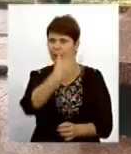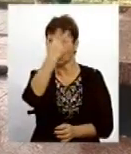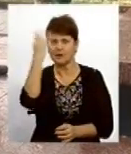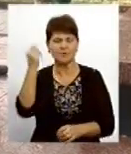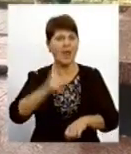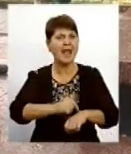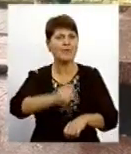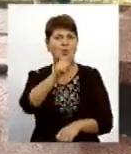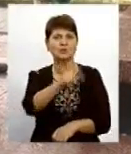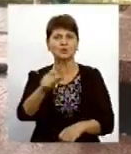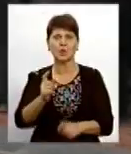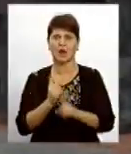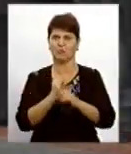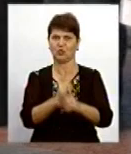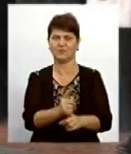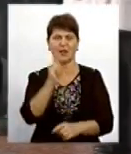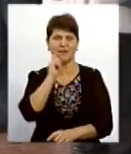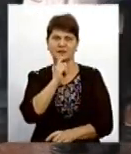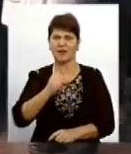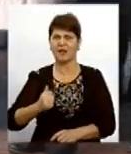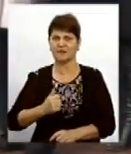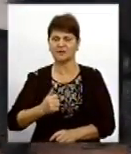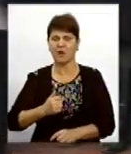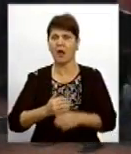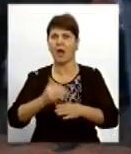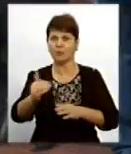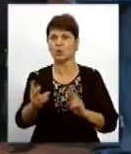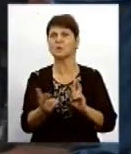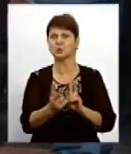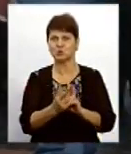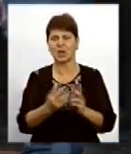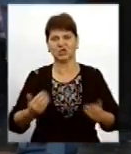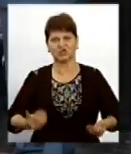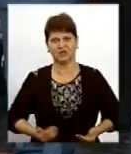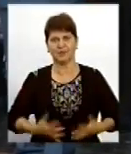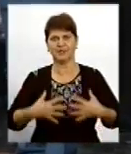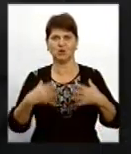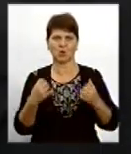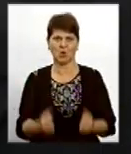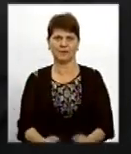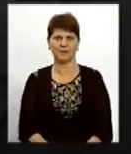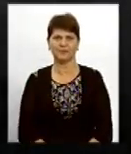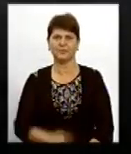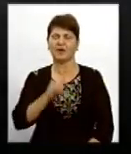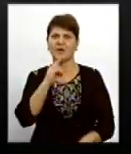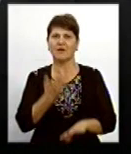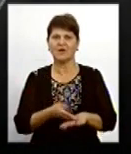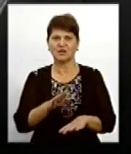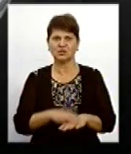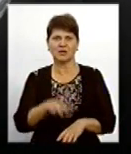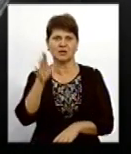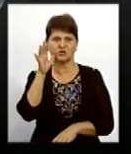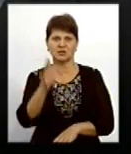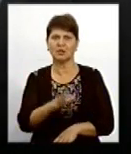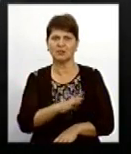емоції людей, котрі проваджали вінницьких військових, а потім зустрічали живими та здоровими. Важкі часи були, але